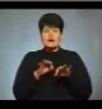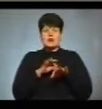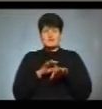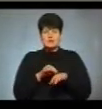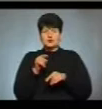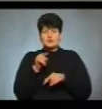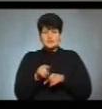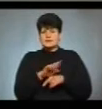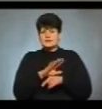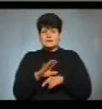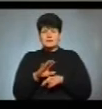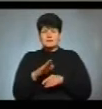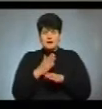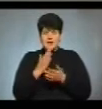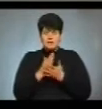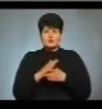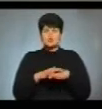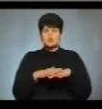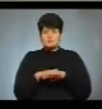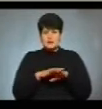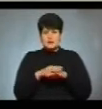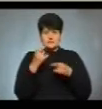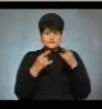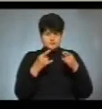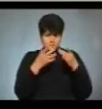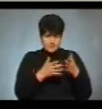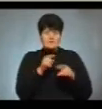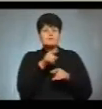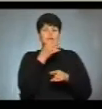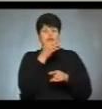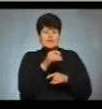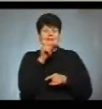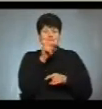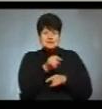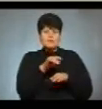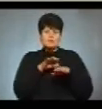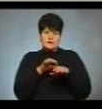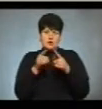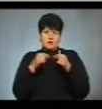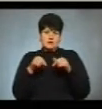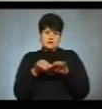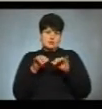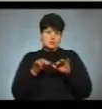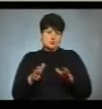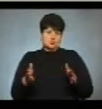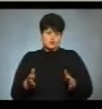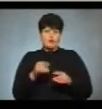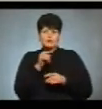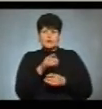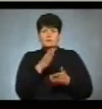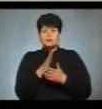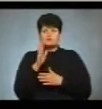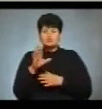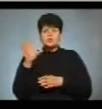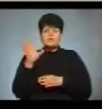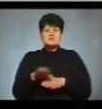кампанією. Ми маємо Суспільного мовника, який відповідає за їх проведену і організаційну структуру. Вони мають бути